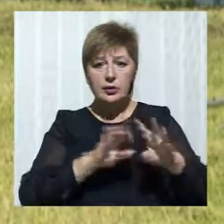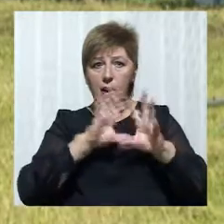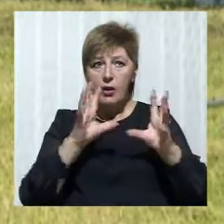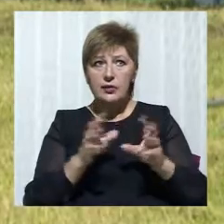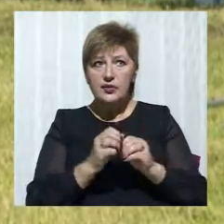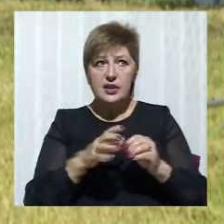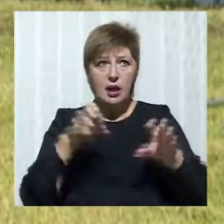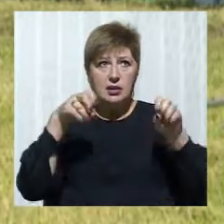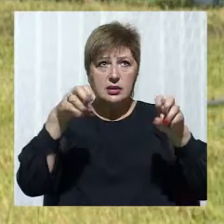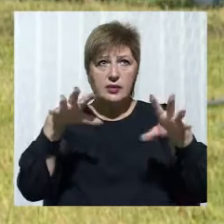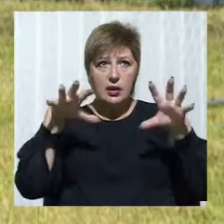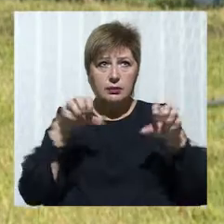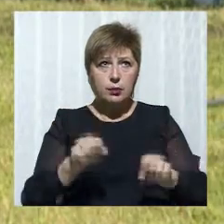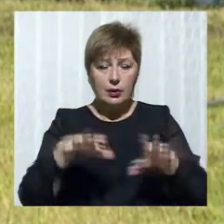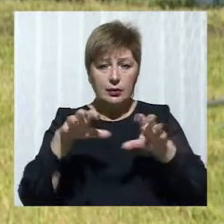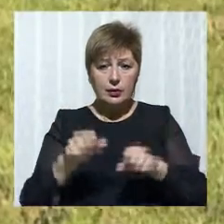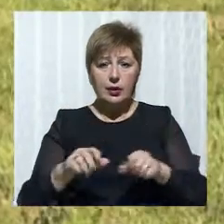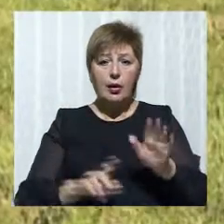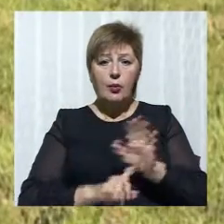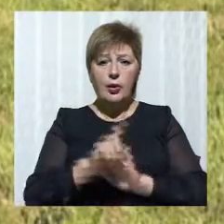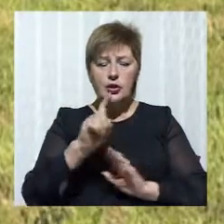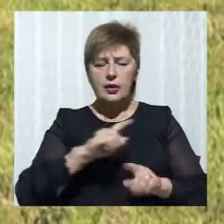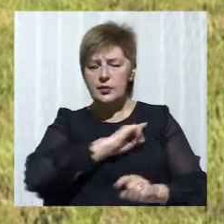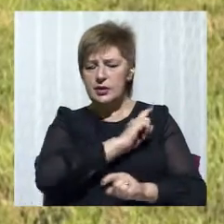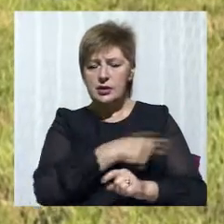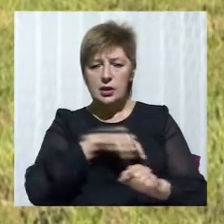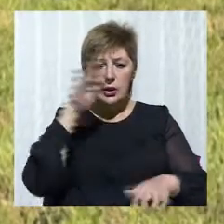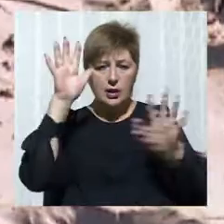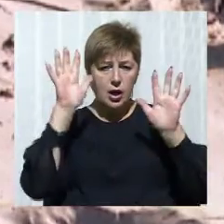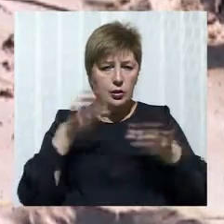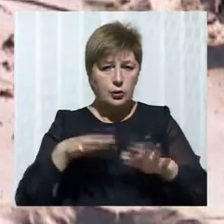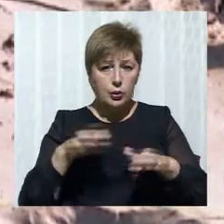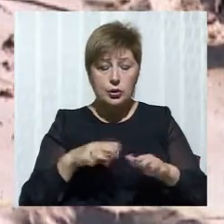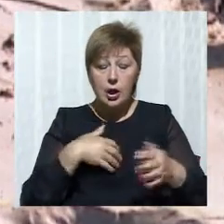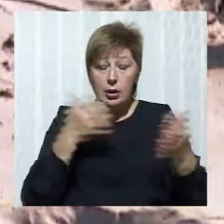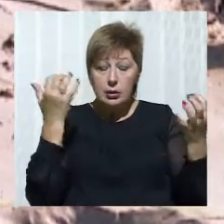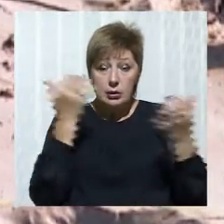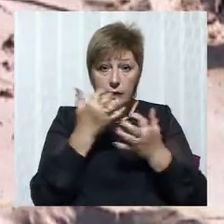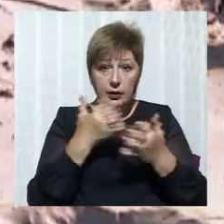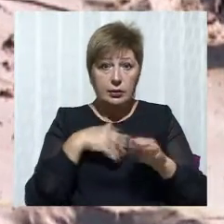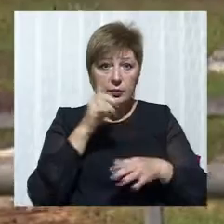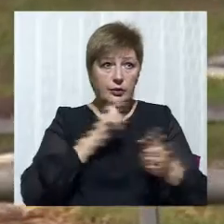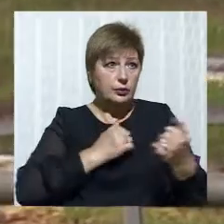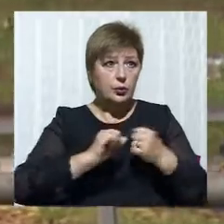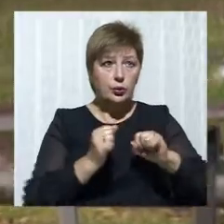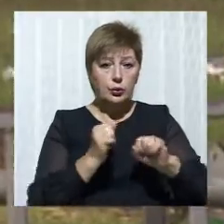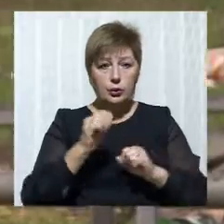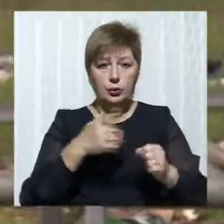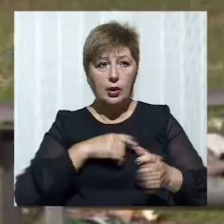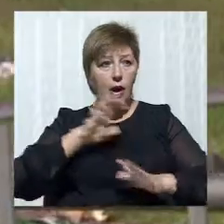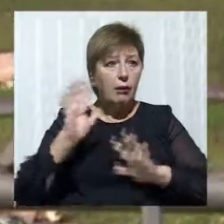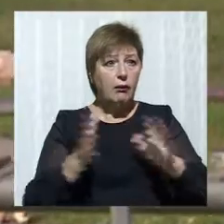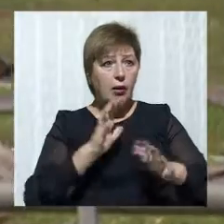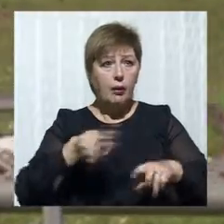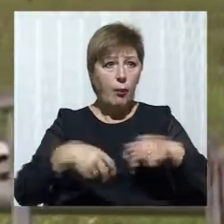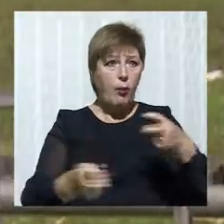виключатись. Через хвилин 10-15 почався сильний дощ, через який неможливо було навіть людей бачити. Дощ разом із вітром зносив людей. І ми